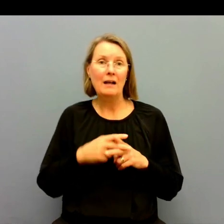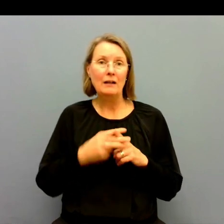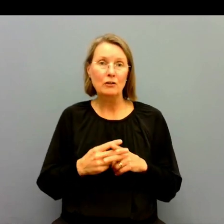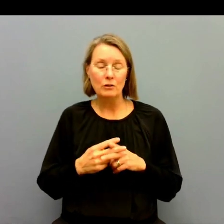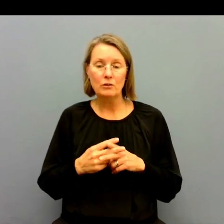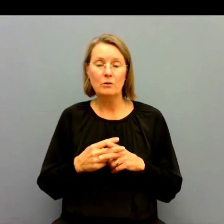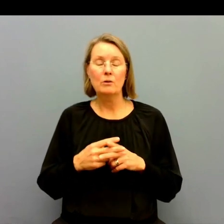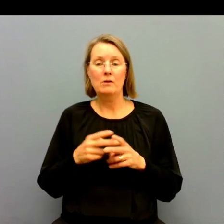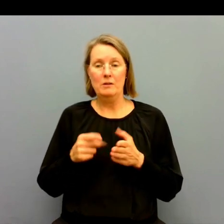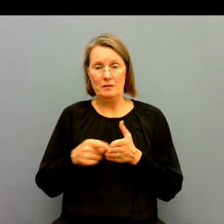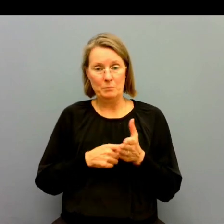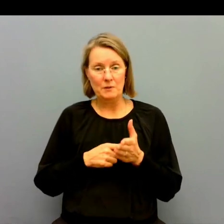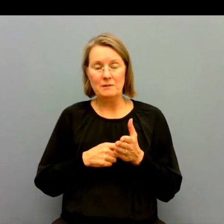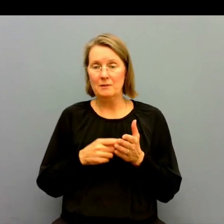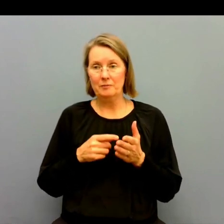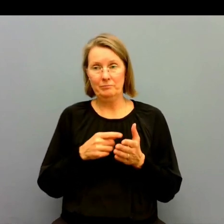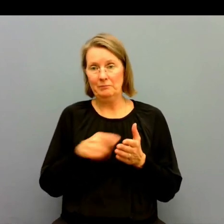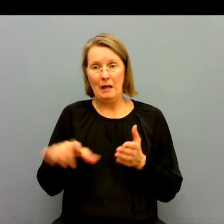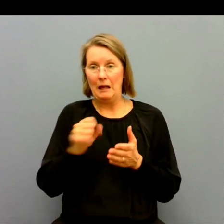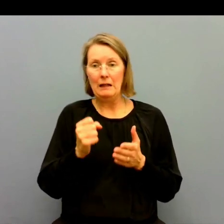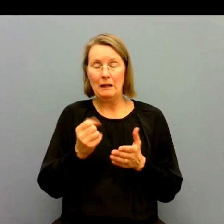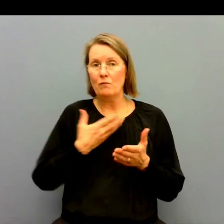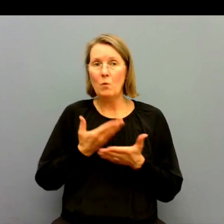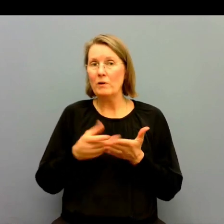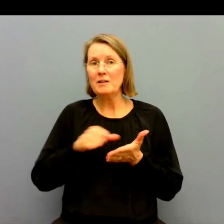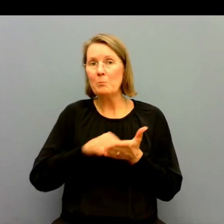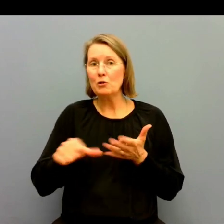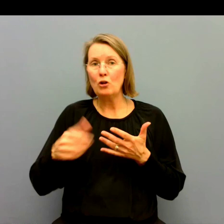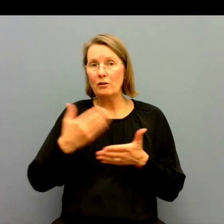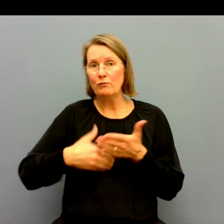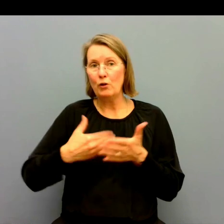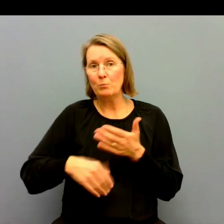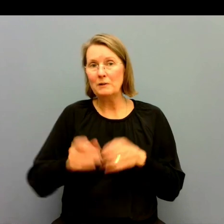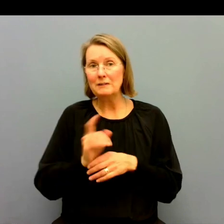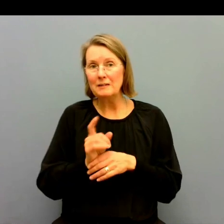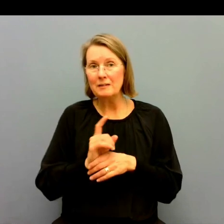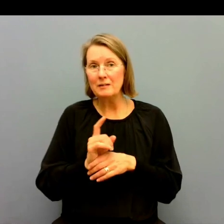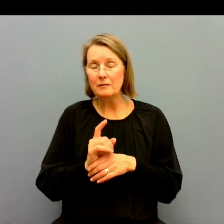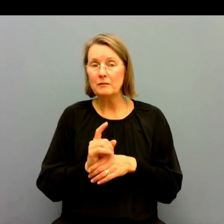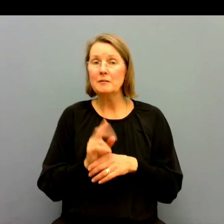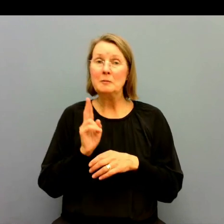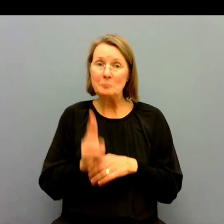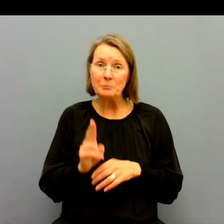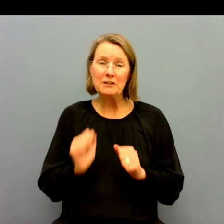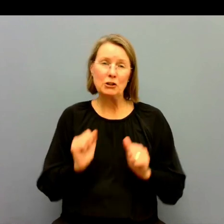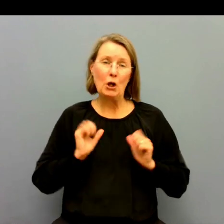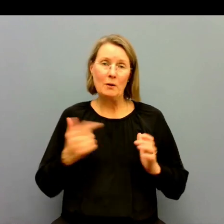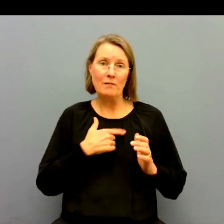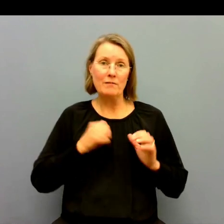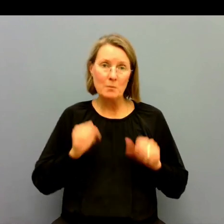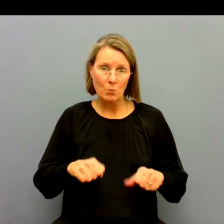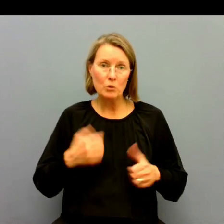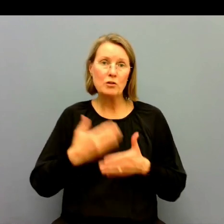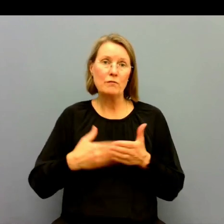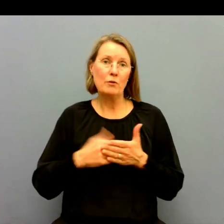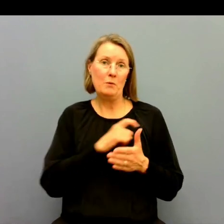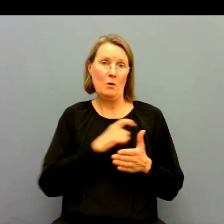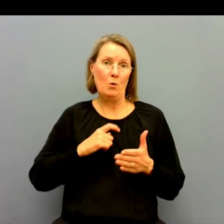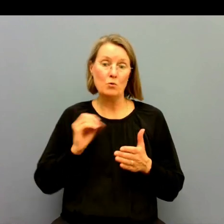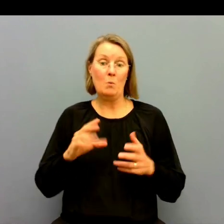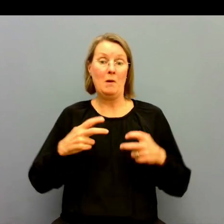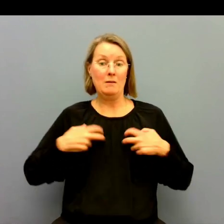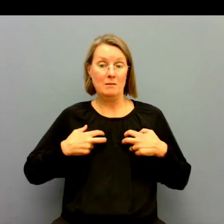Och framförallt så har ju inte alla betalt förberedstid. Det är ju en sån sak som ska vara självklart att vi måste ha.